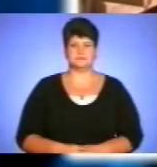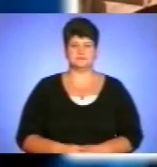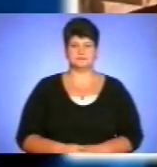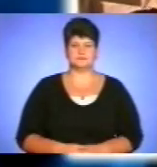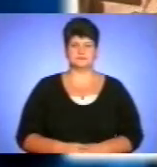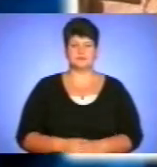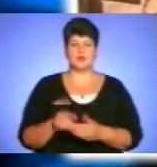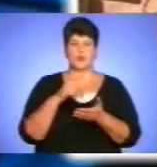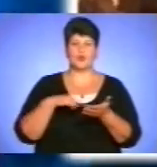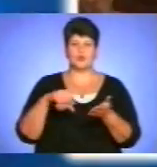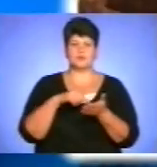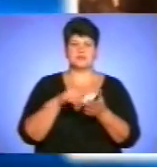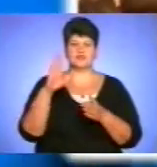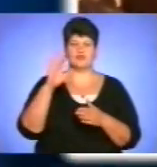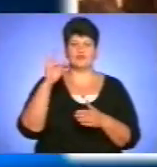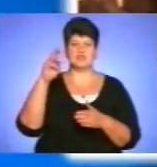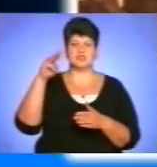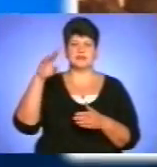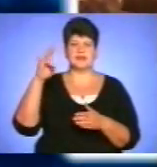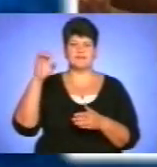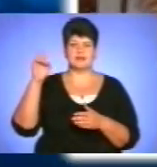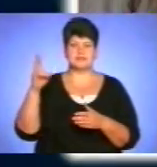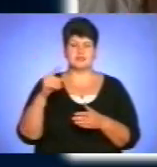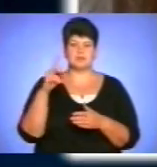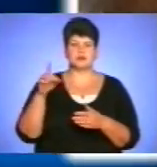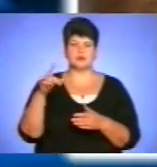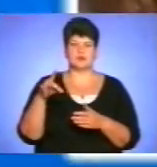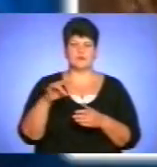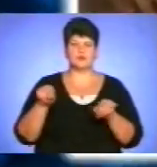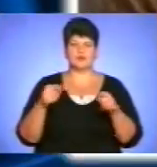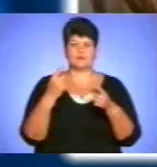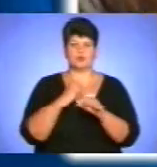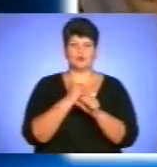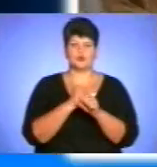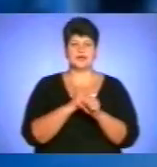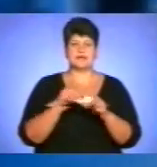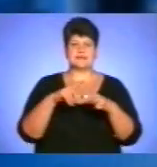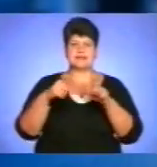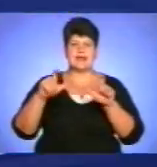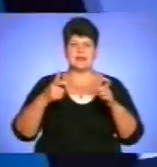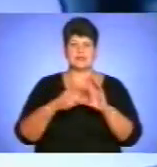У містечку Вишнівець з Баразького району відновив роботу цегельний завод, який простоював близько року.